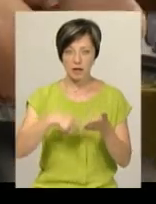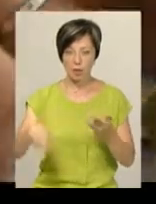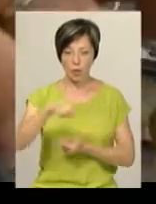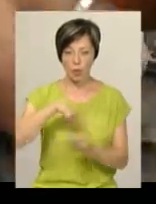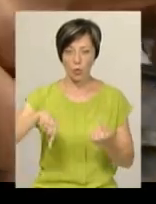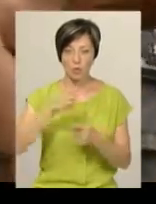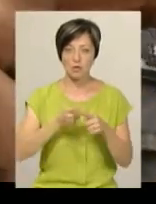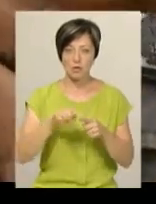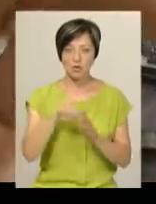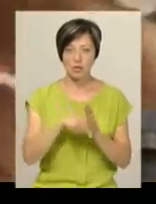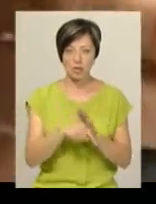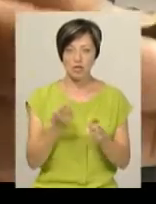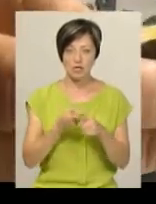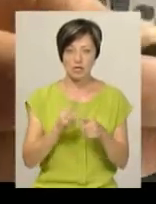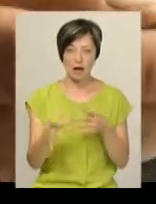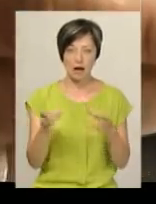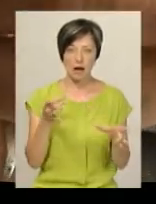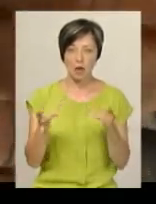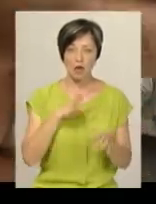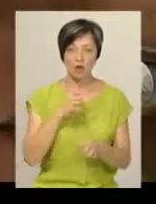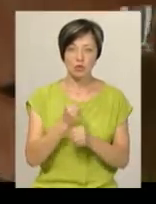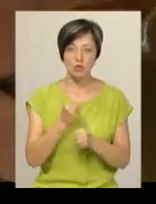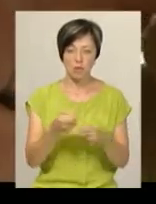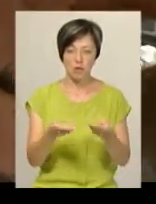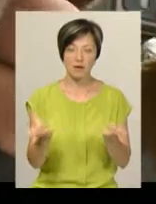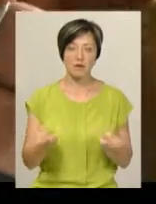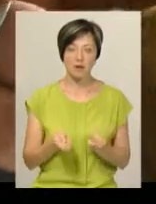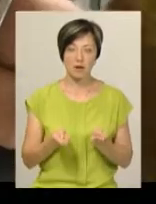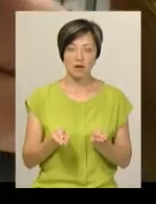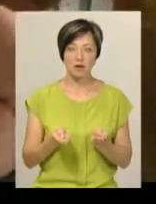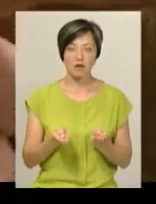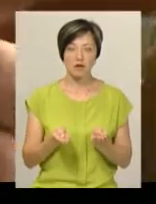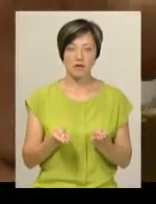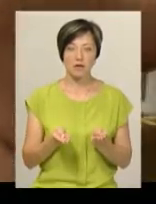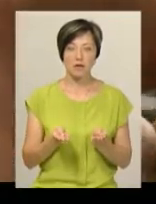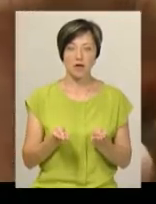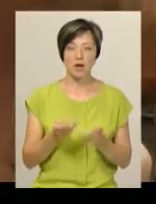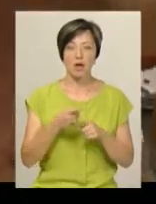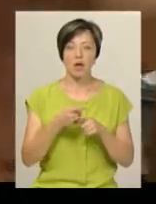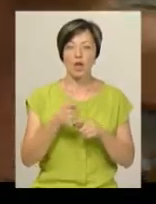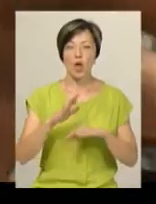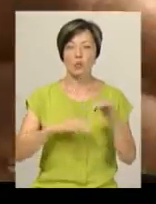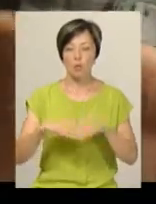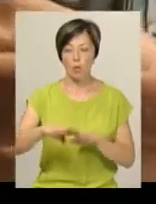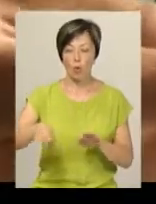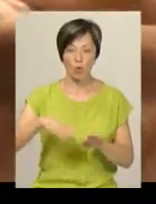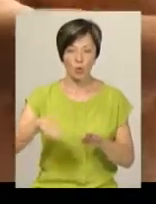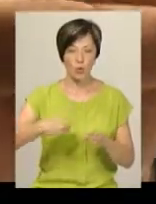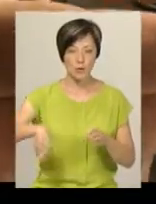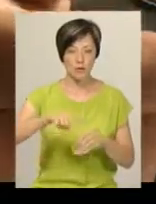кругу, що значить, що ця кераміка була зроблена на повільнообортовому, ручному гончарному крузі.